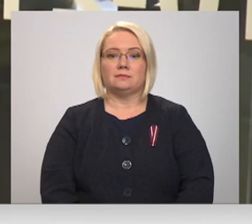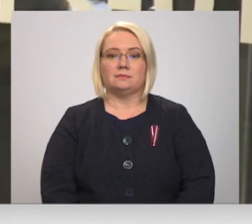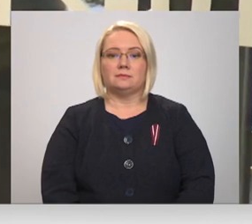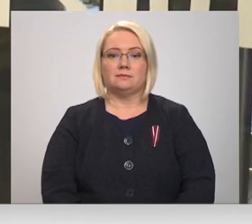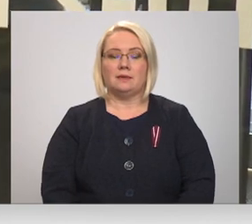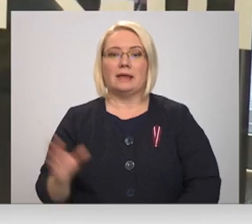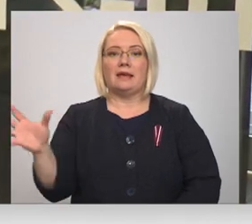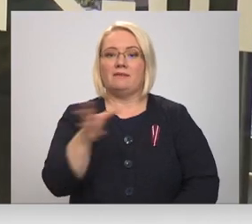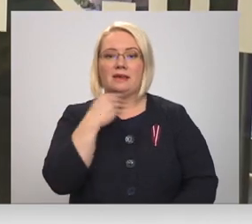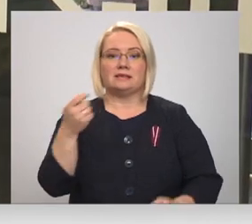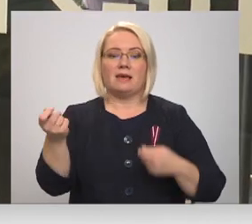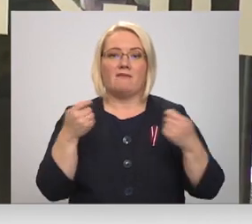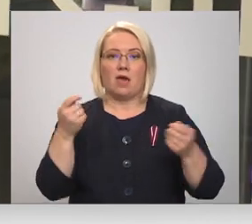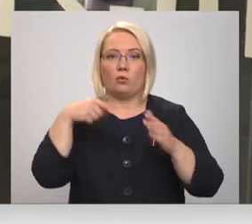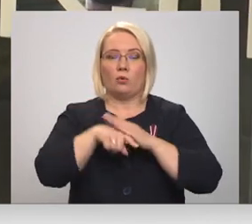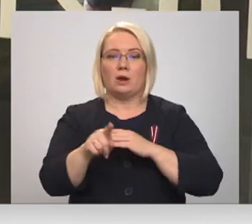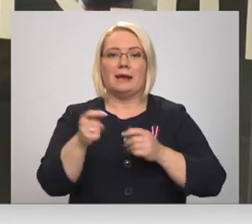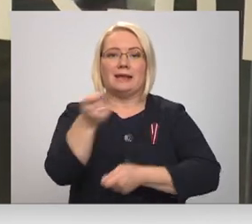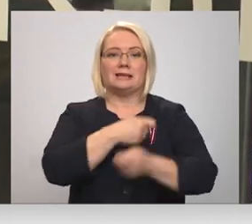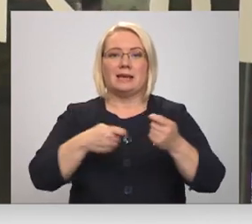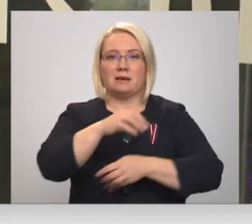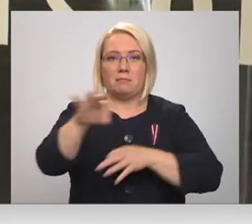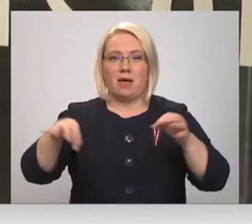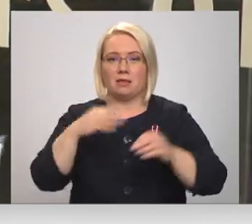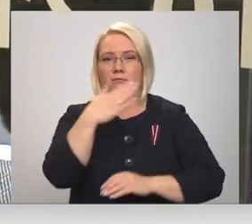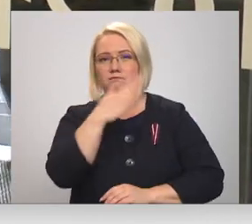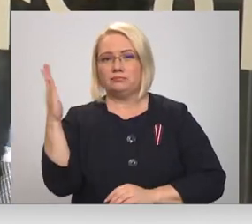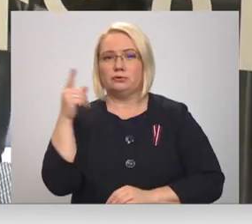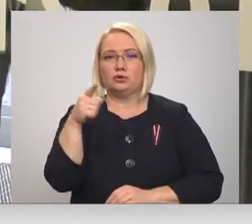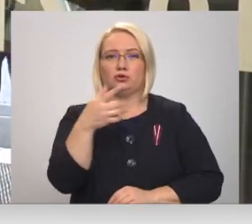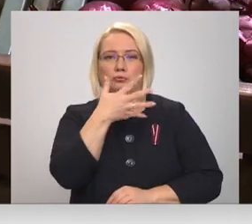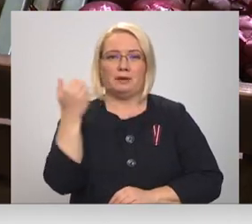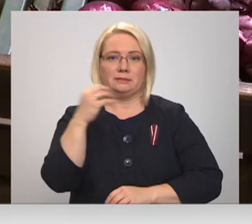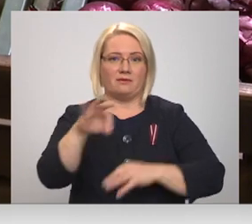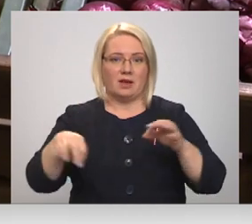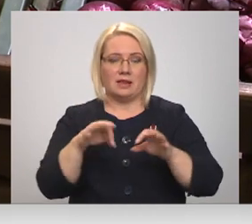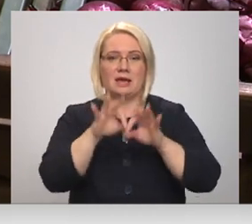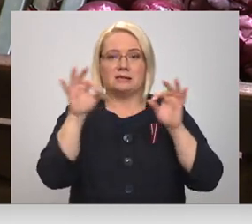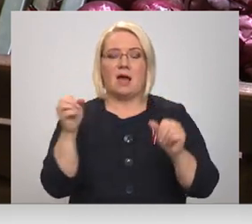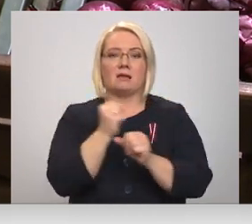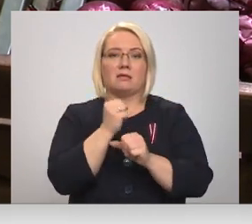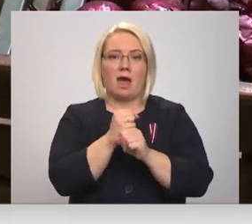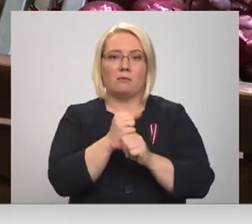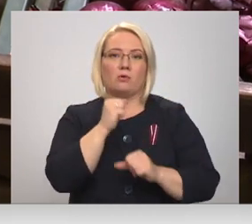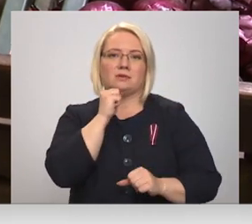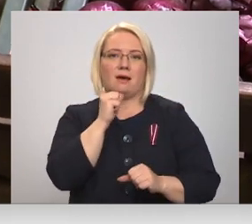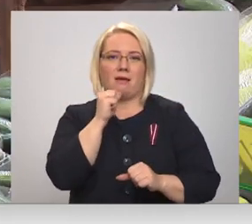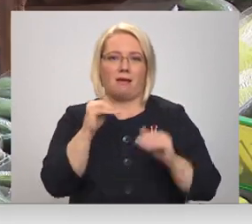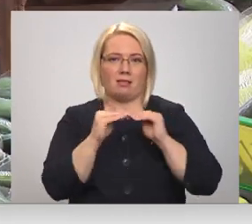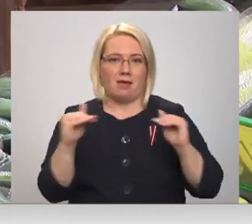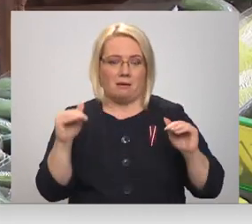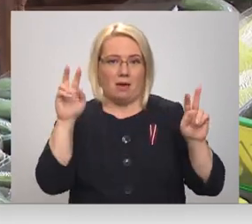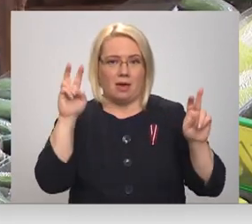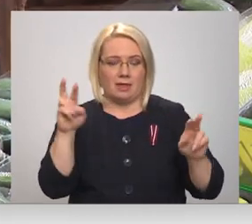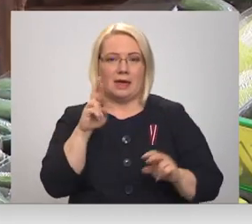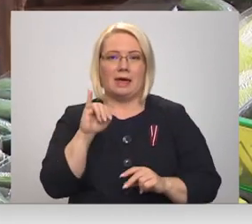Visi veikali, kur tirsniecības platība pārstienas 1500 kvadrātmetras šodien sāk darbu zaļajā režīmā. Pie lielākajiem rimī un